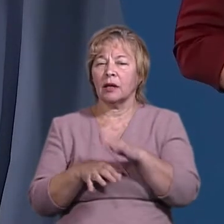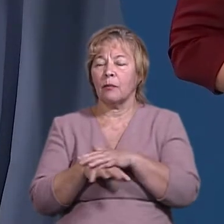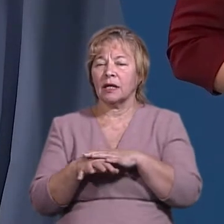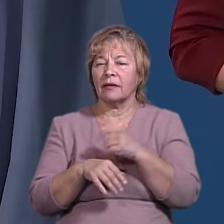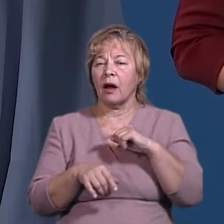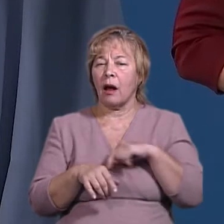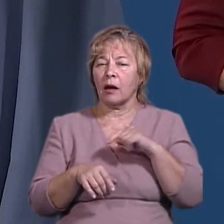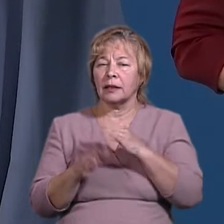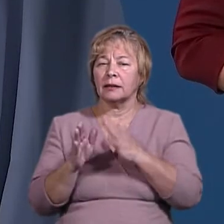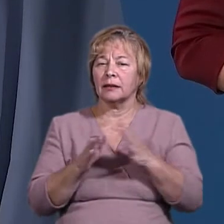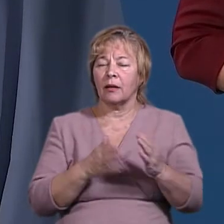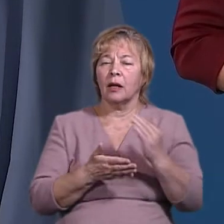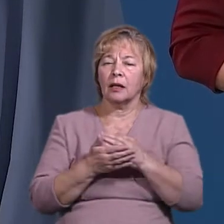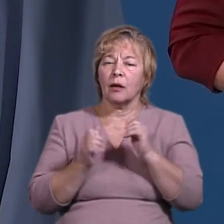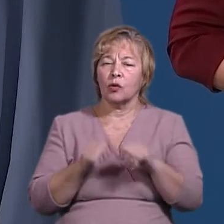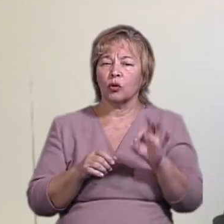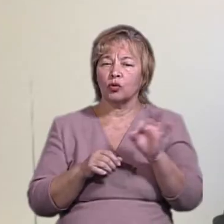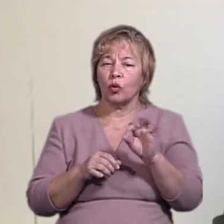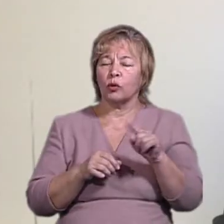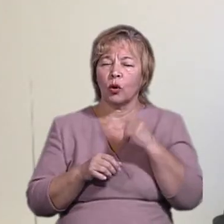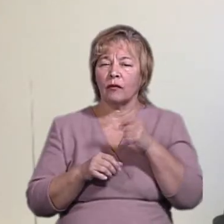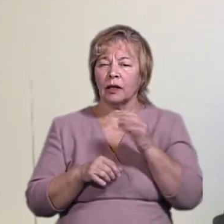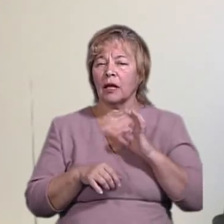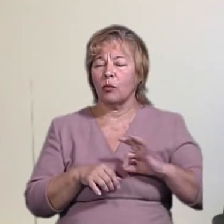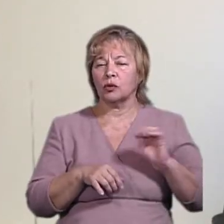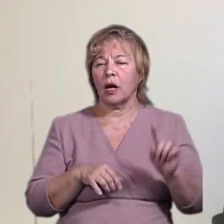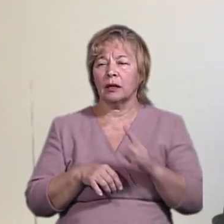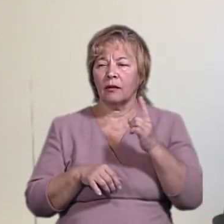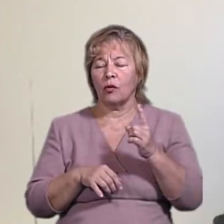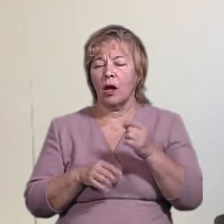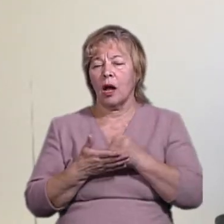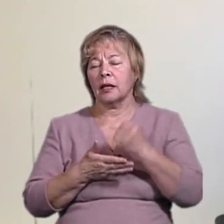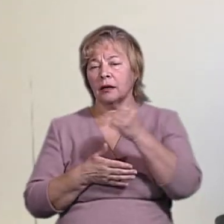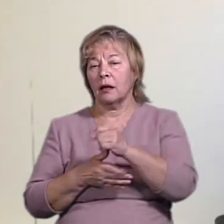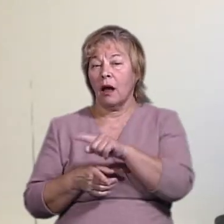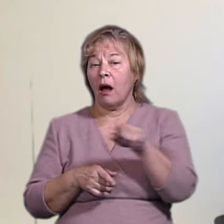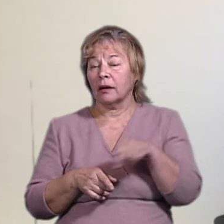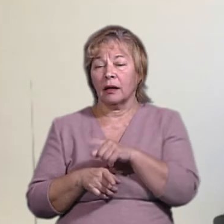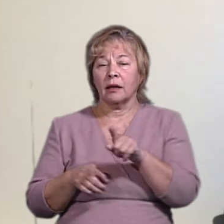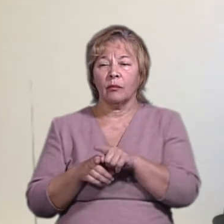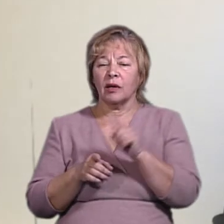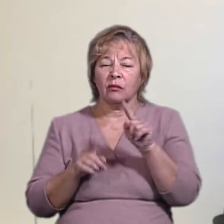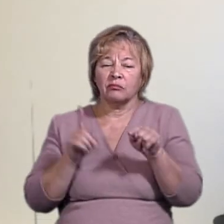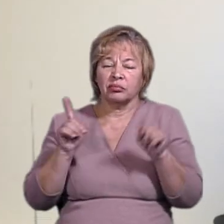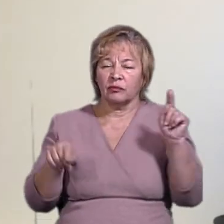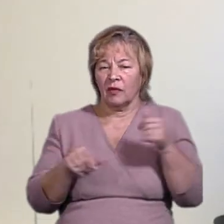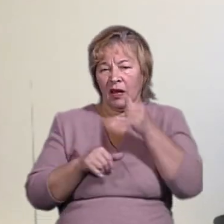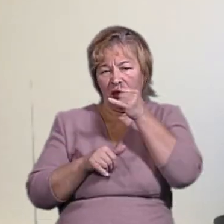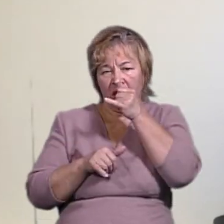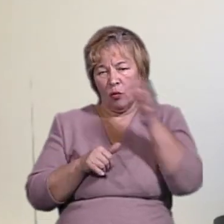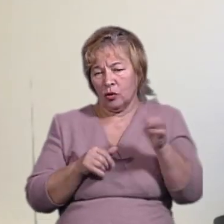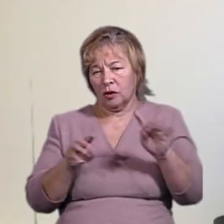системний характер, тоді можна про щось говорити на користь одного чи іншого кандидата. А такі поодинокі казуси не можуть